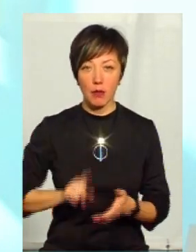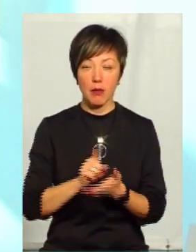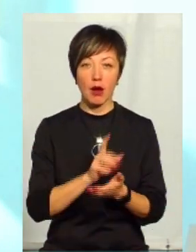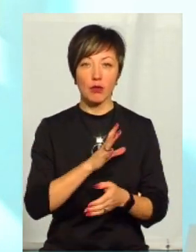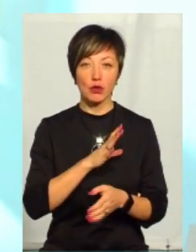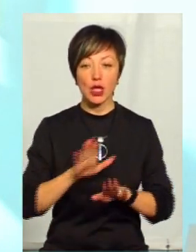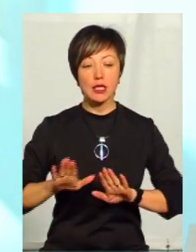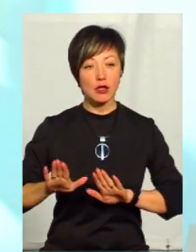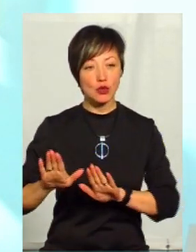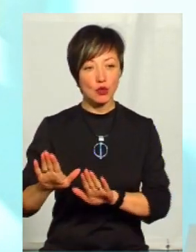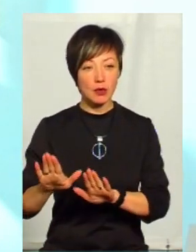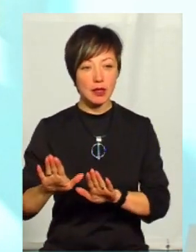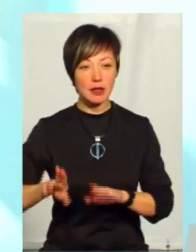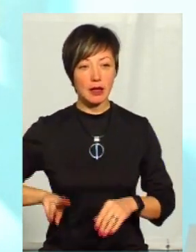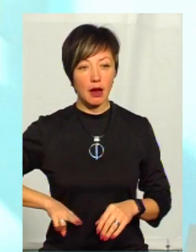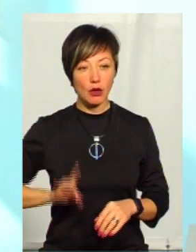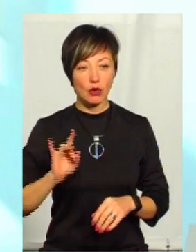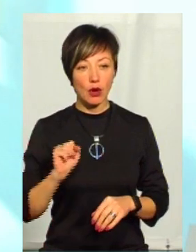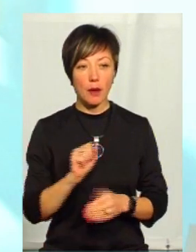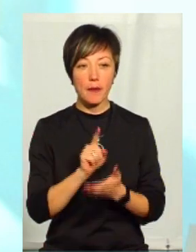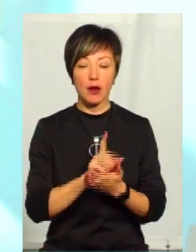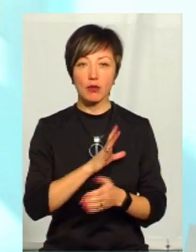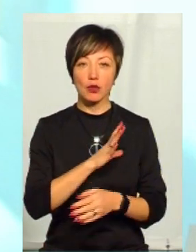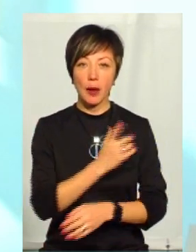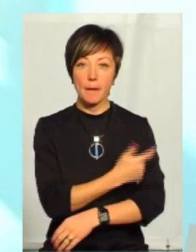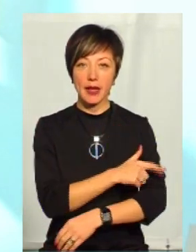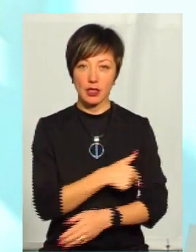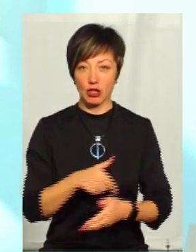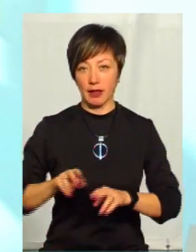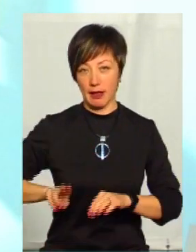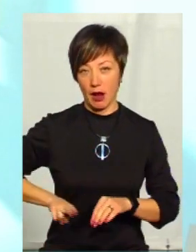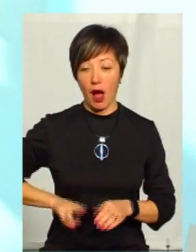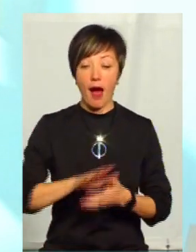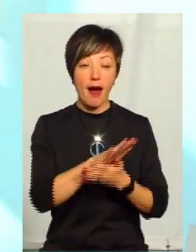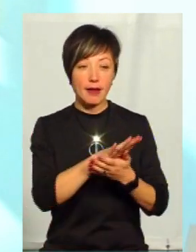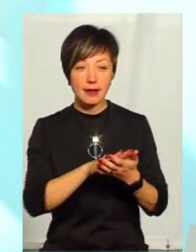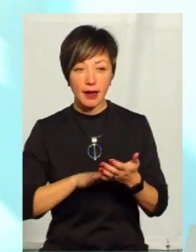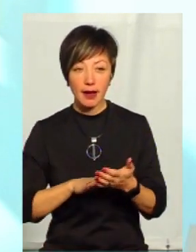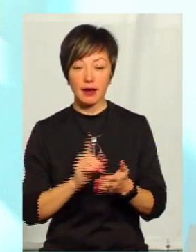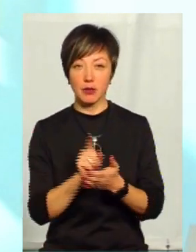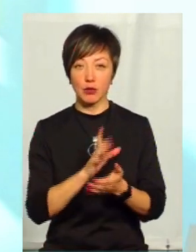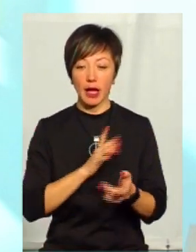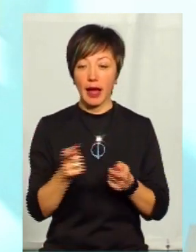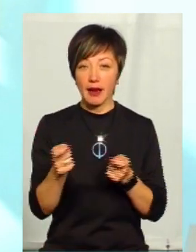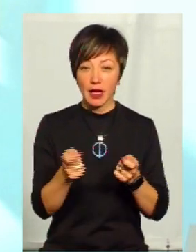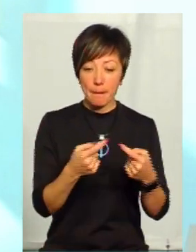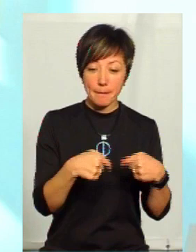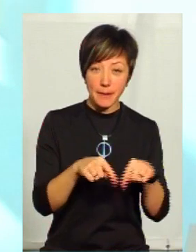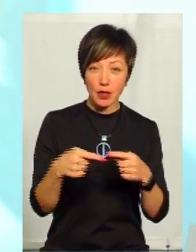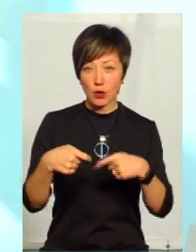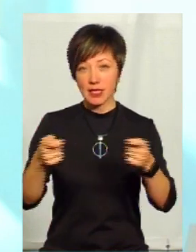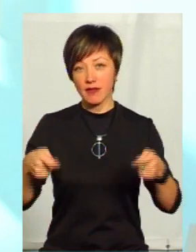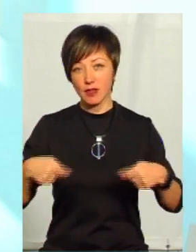має бути заступник директора, має бути медичний директор. А далі вже мають бути керівники підрозділів або